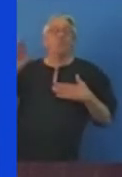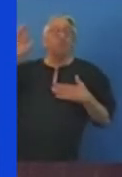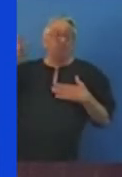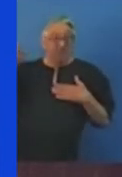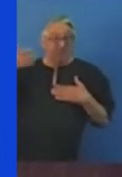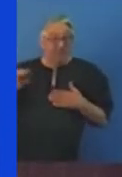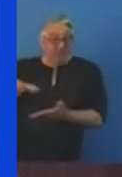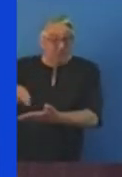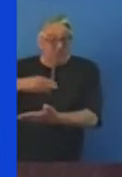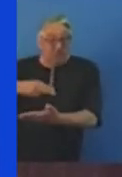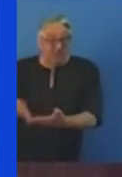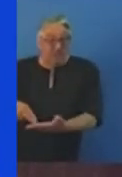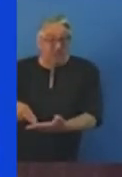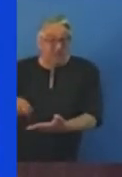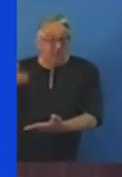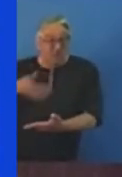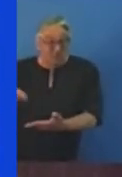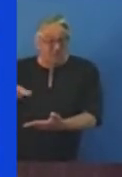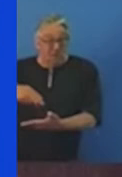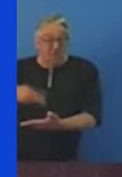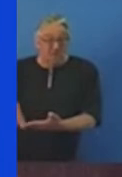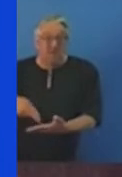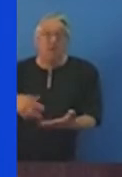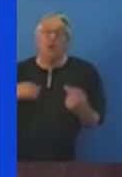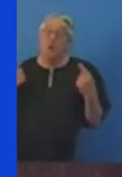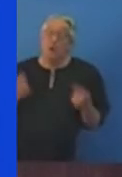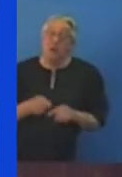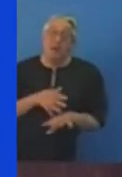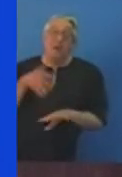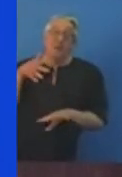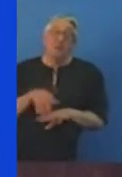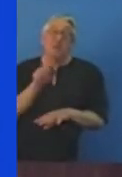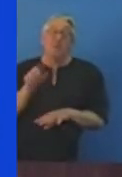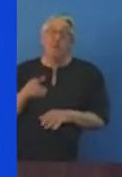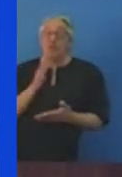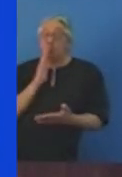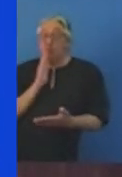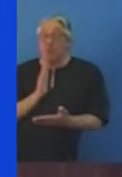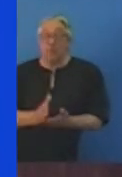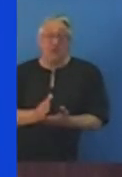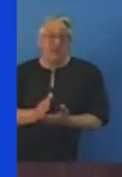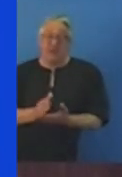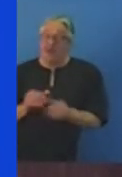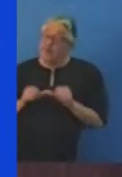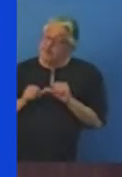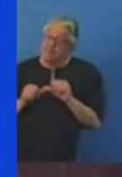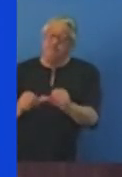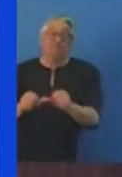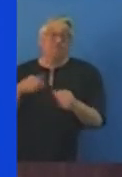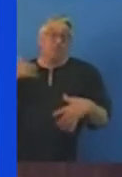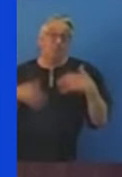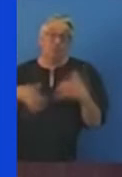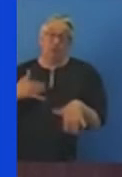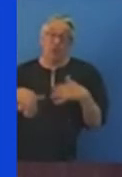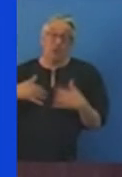est particulièrement indiquée de manière récurrente et systématique dans les futures études du mécanisme. La